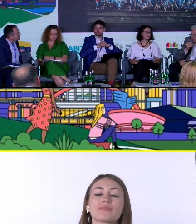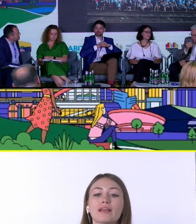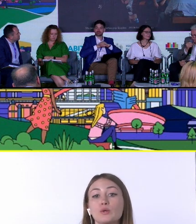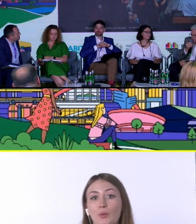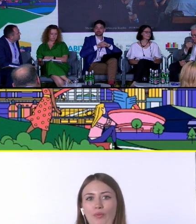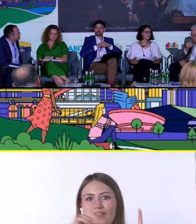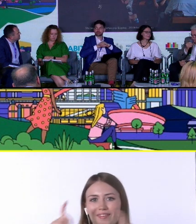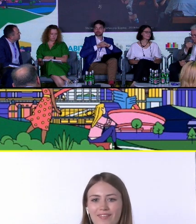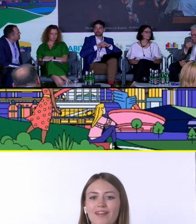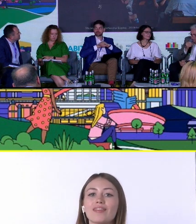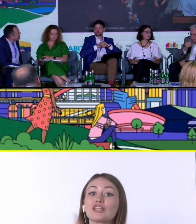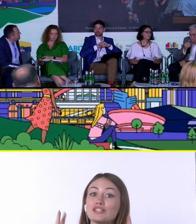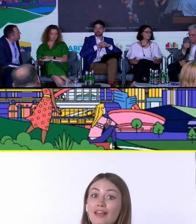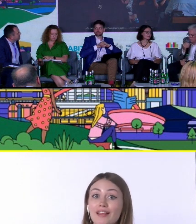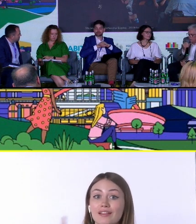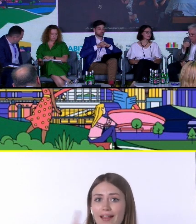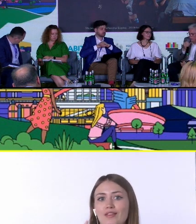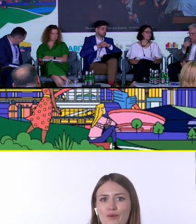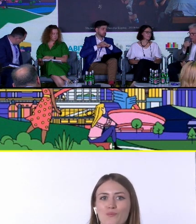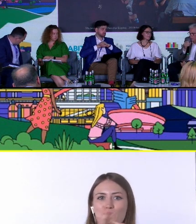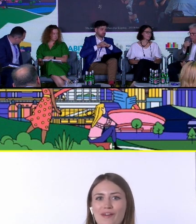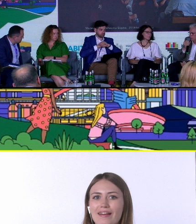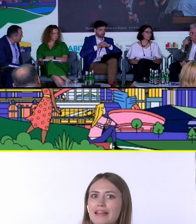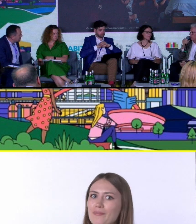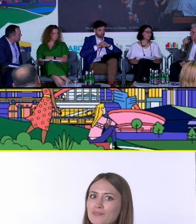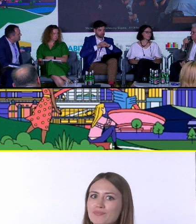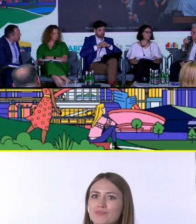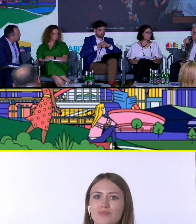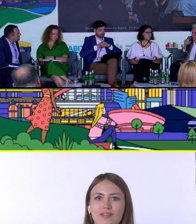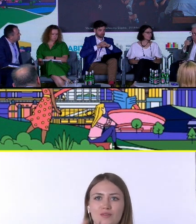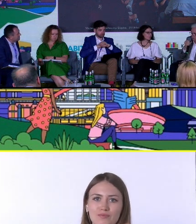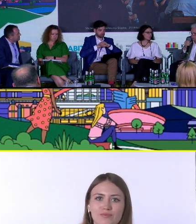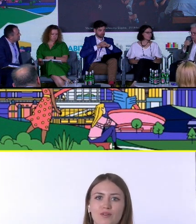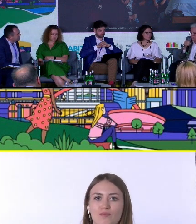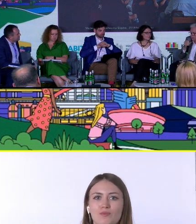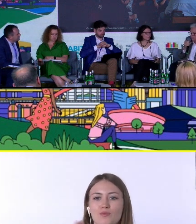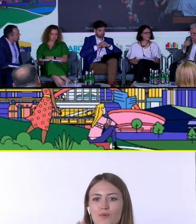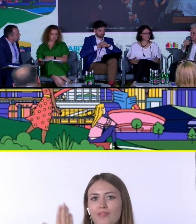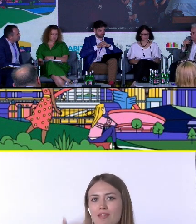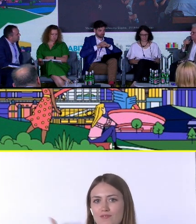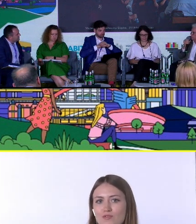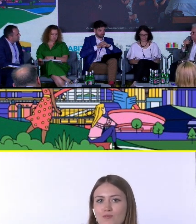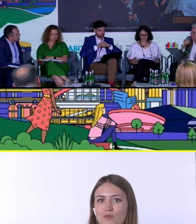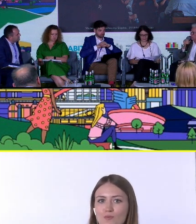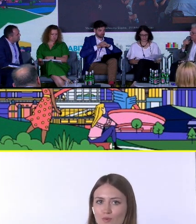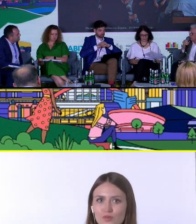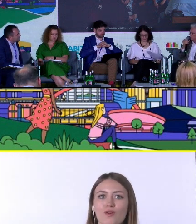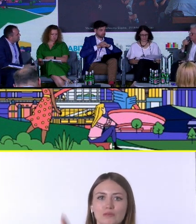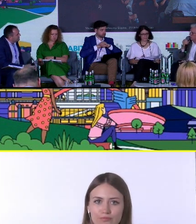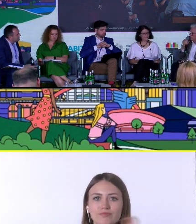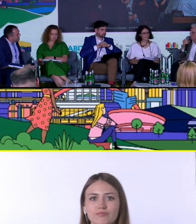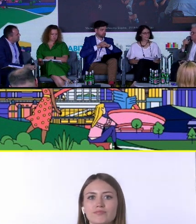10 lat projektu. No i w końcu kapitalna rzecz dla tych byłych kolejarzy, którzy pomagają nam restaurować te rzeczy. Nie restaurujemy